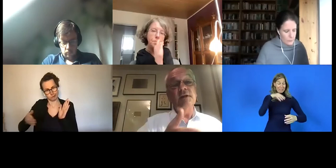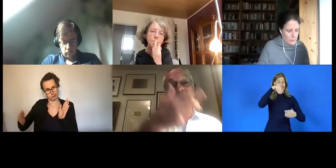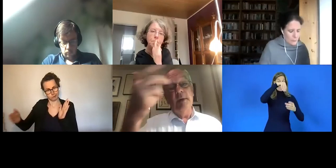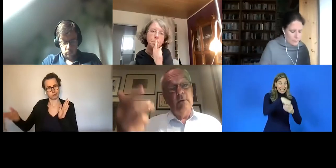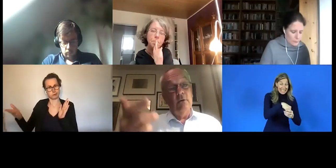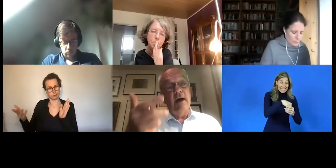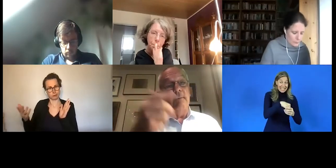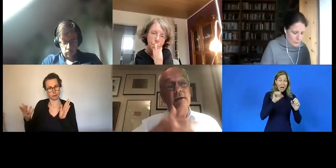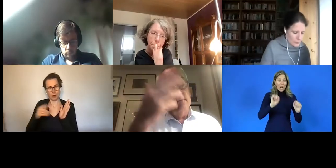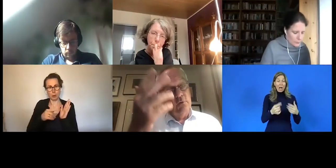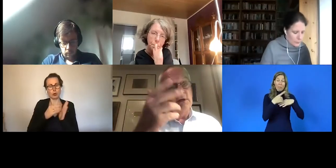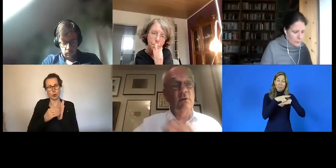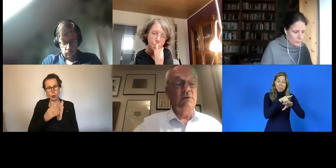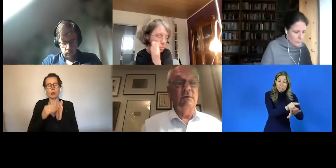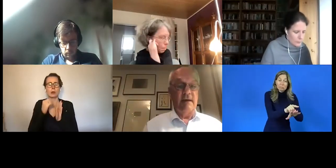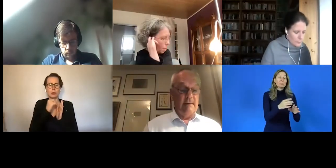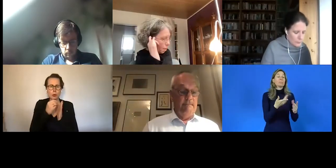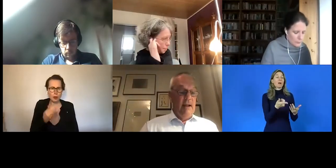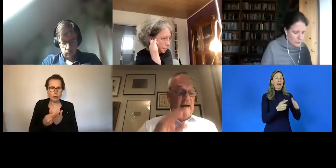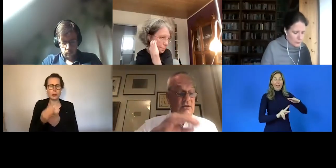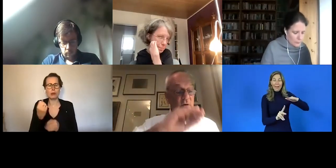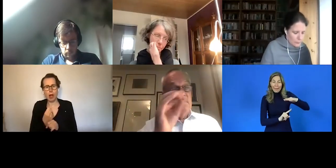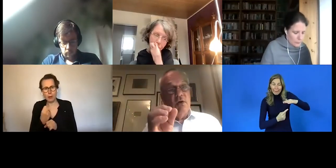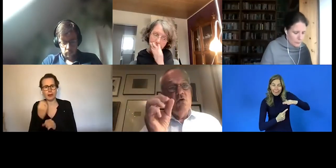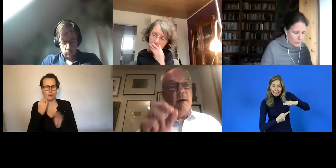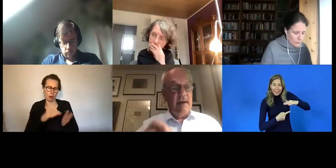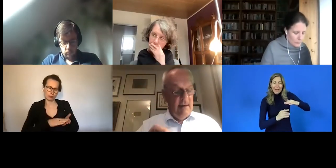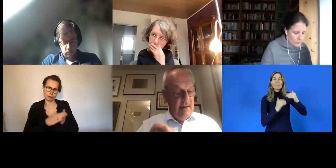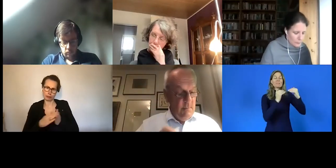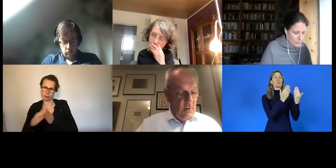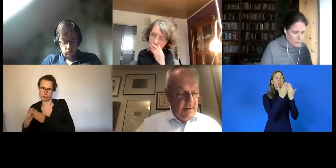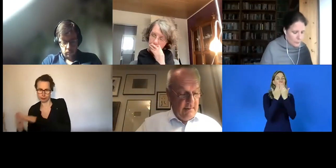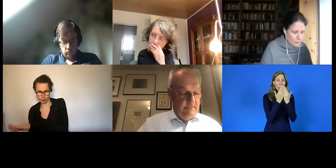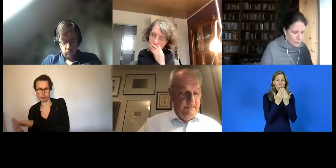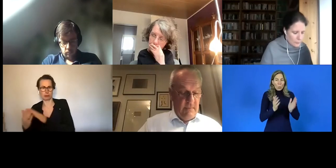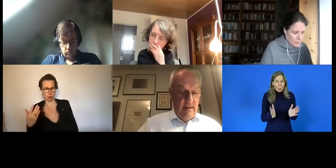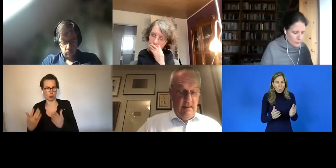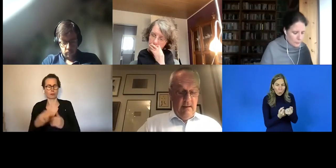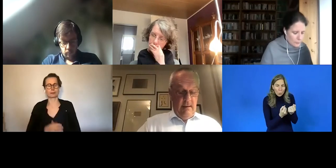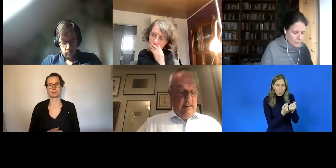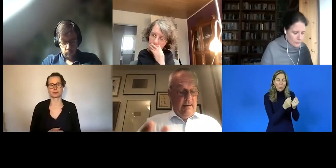Berufsausbildung, Arbeit, Wohnen und so weiter. Also, die Übergänge im Auge haben.